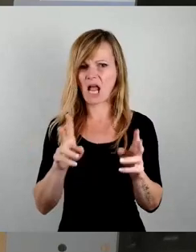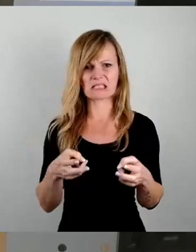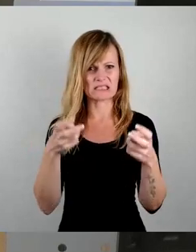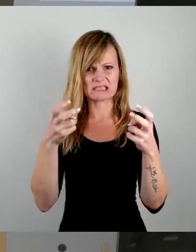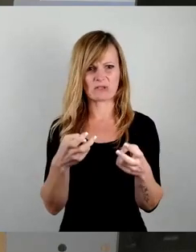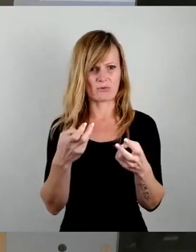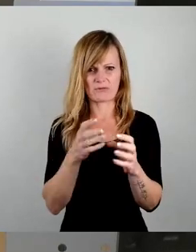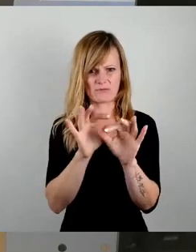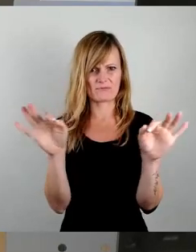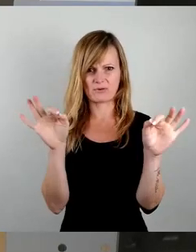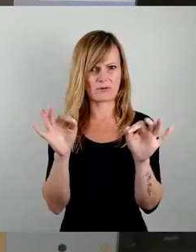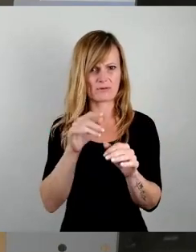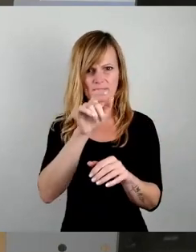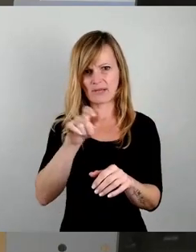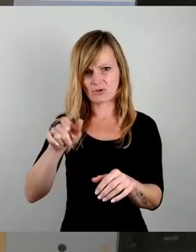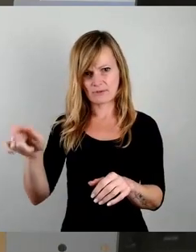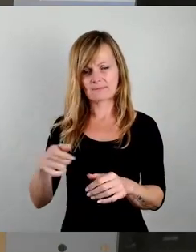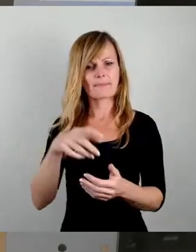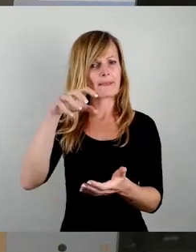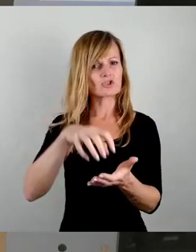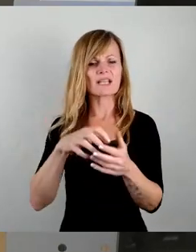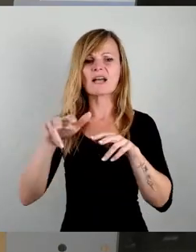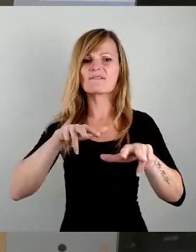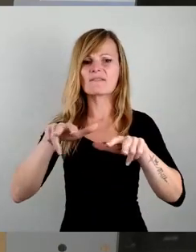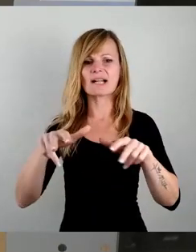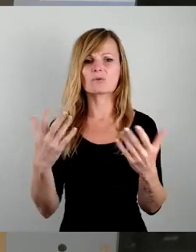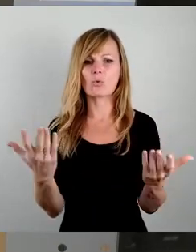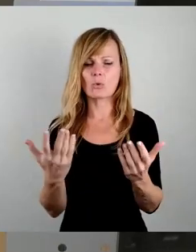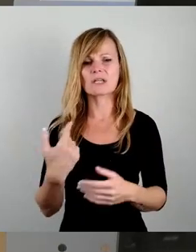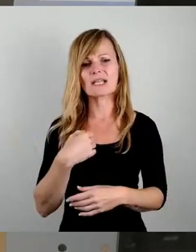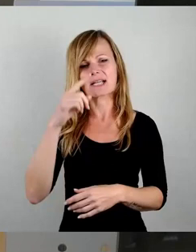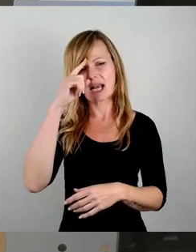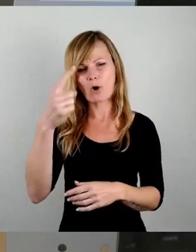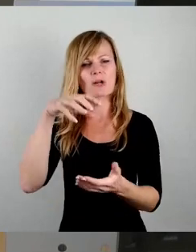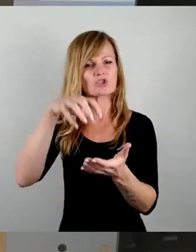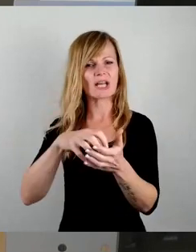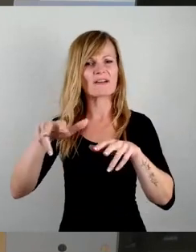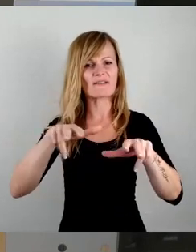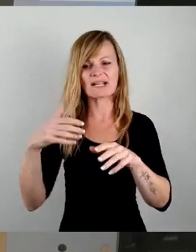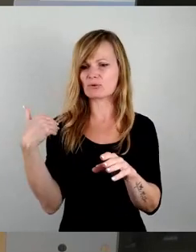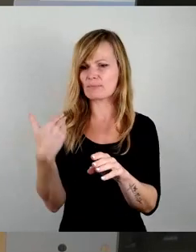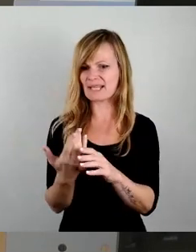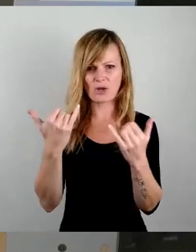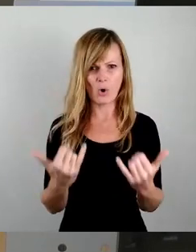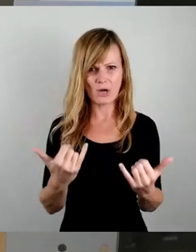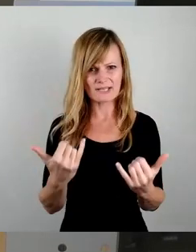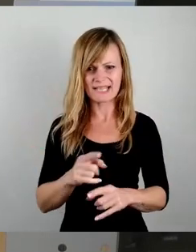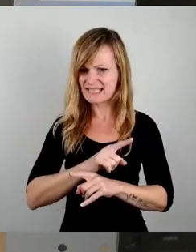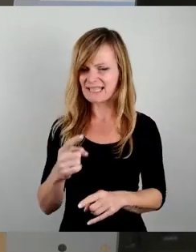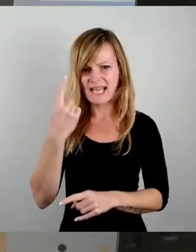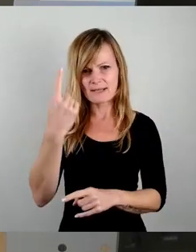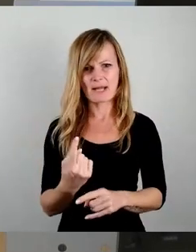Die Stadtverwaltung hat, oder ich glaube auch die Stadtverwaltung hat bis heute auch nicht mal geprüft, ob man diese offene